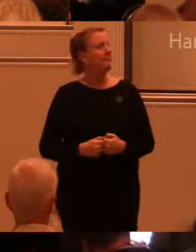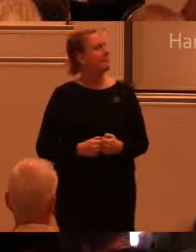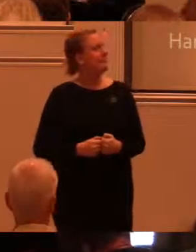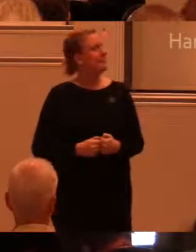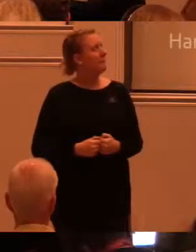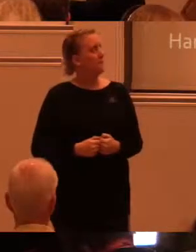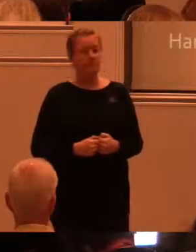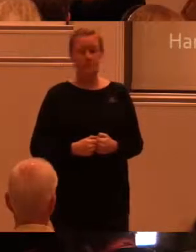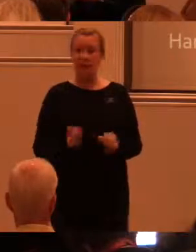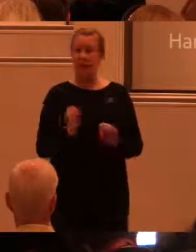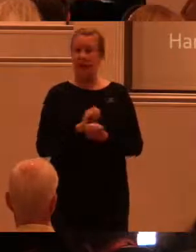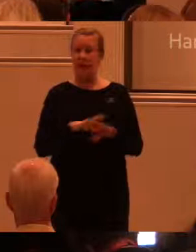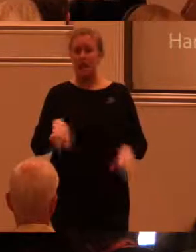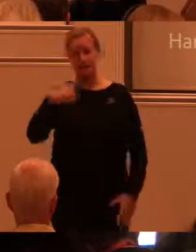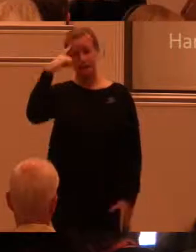Svensktextning.nu